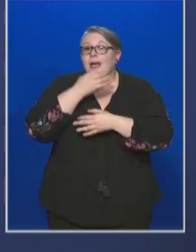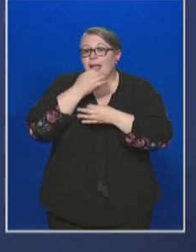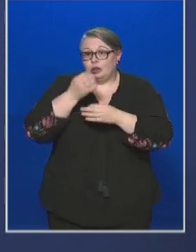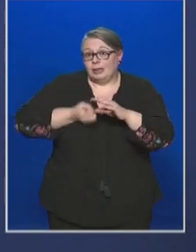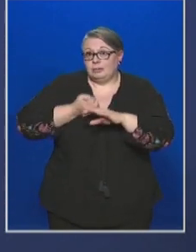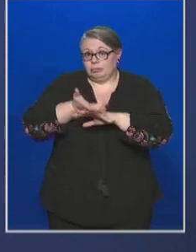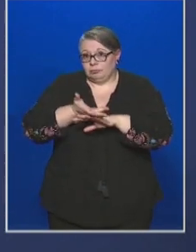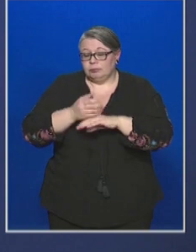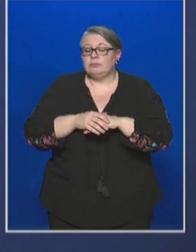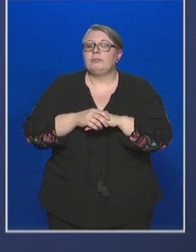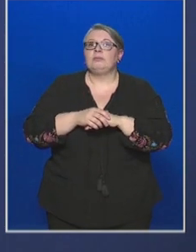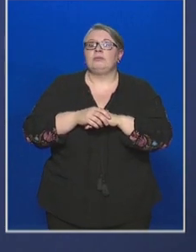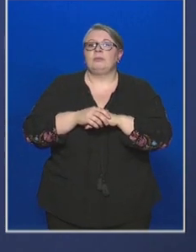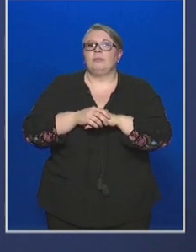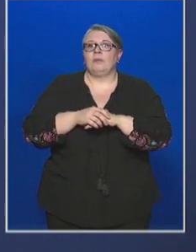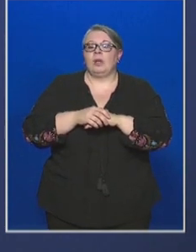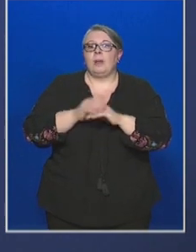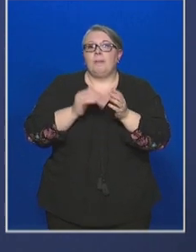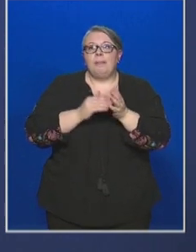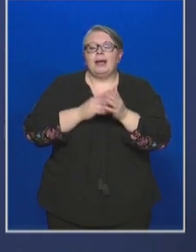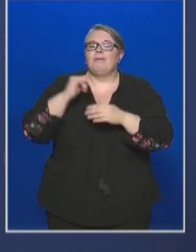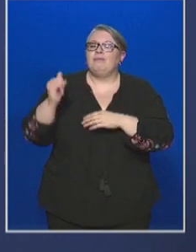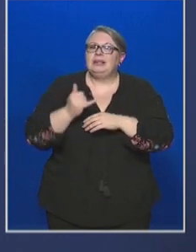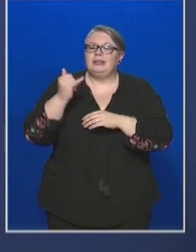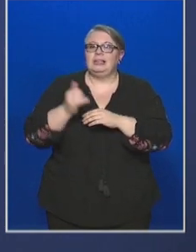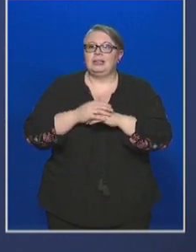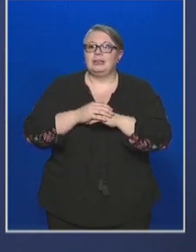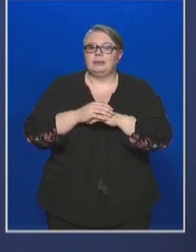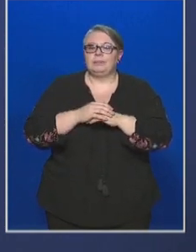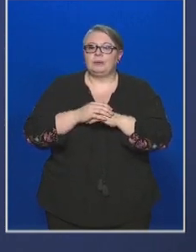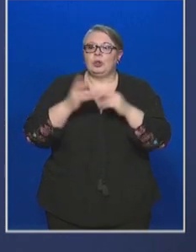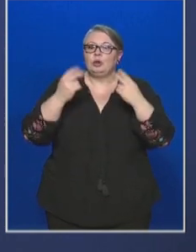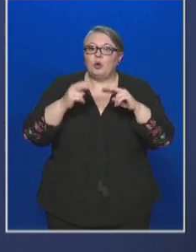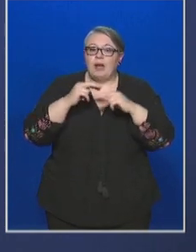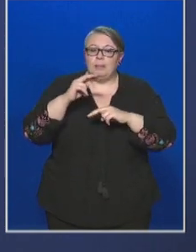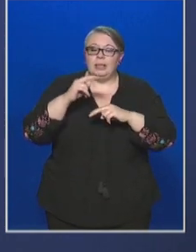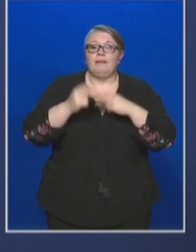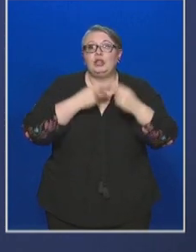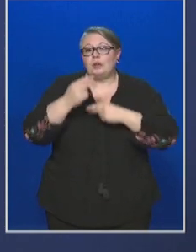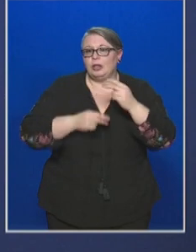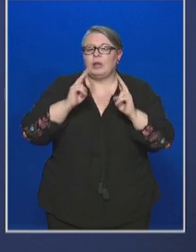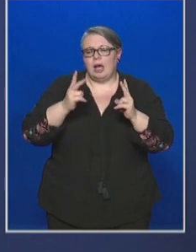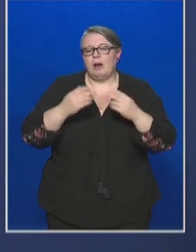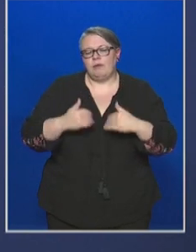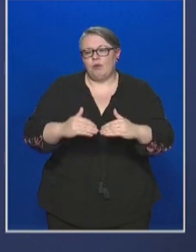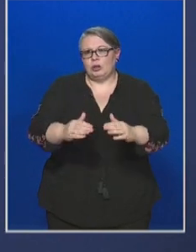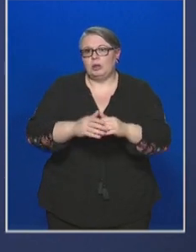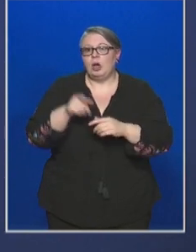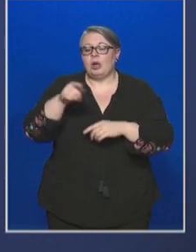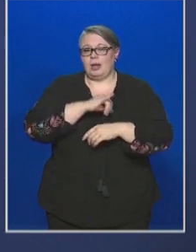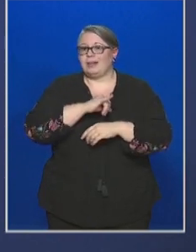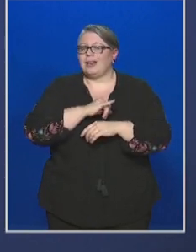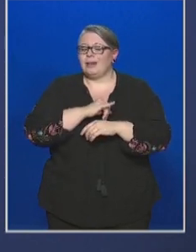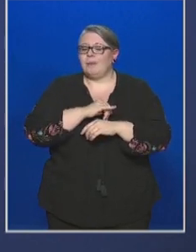generálódnak ezek a kérdések. Tehát még mindig további vizsgálatot kell folytatnunk annak